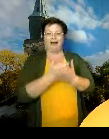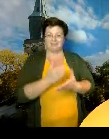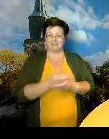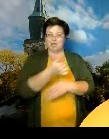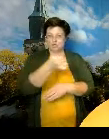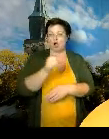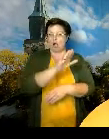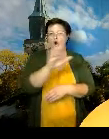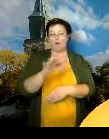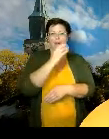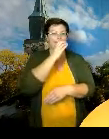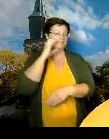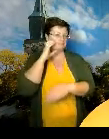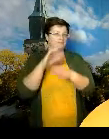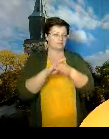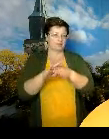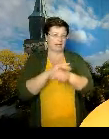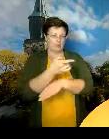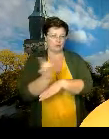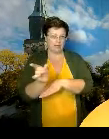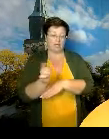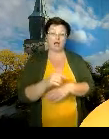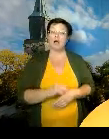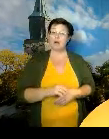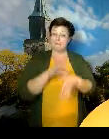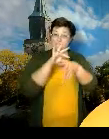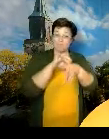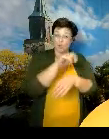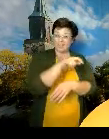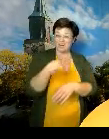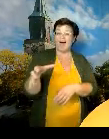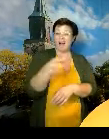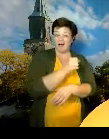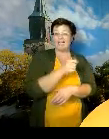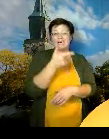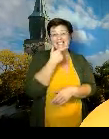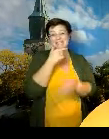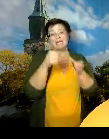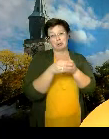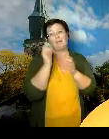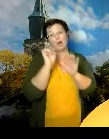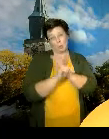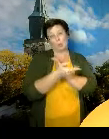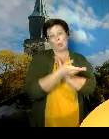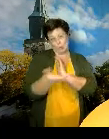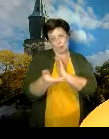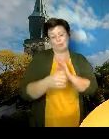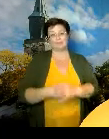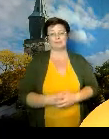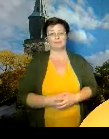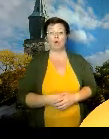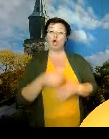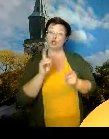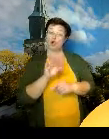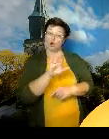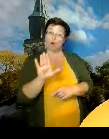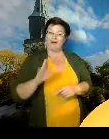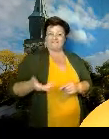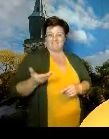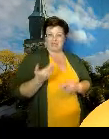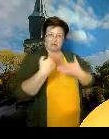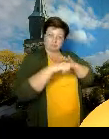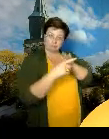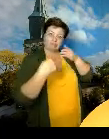nämä ovat todellakin riskiryhmässä olevia potilaita näissä yksiköissä. Jos vierailuja tehdään